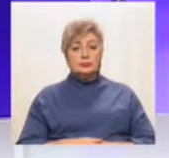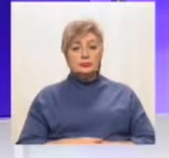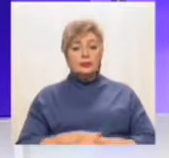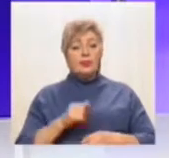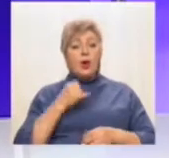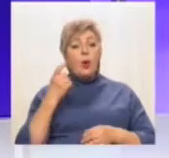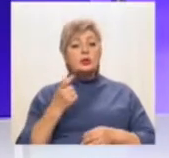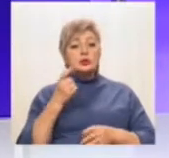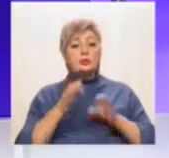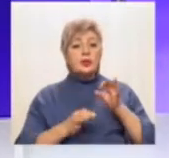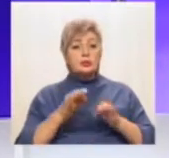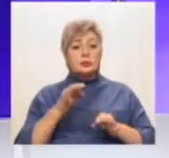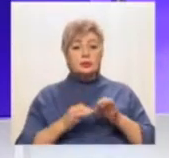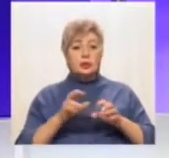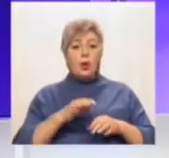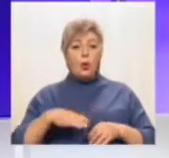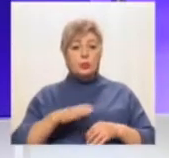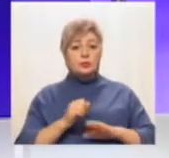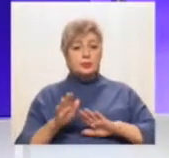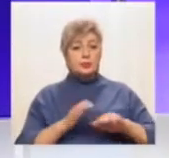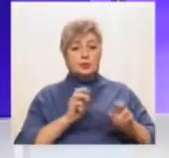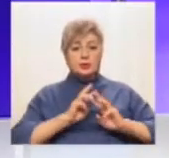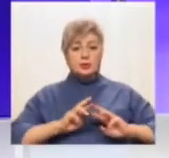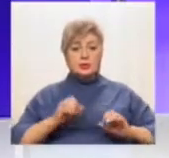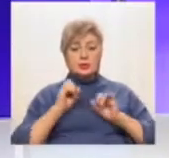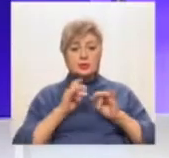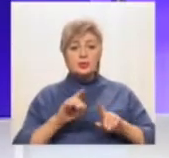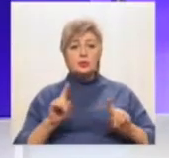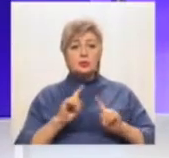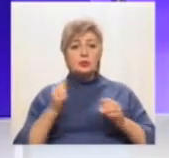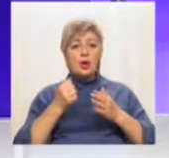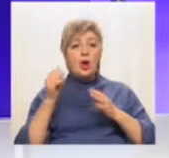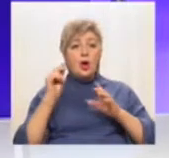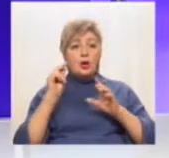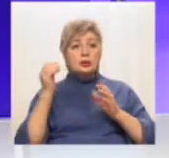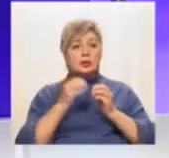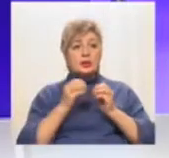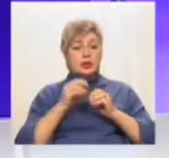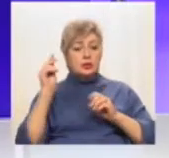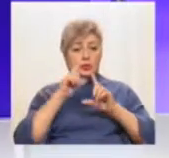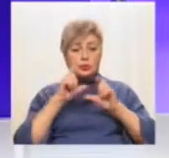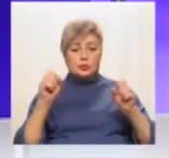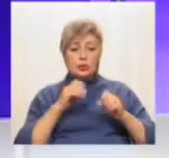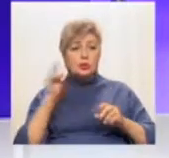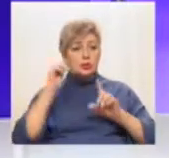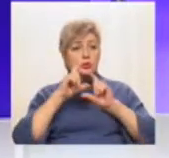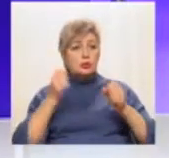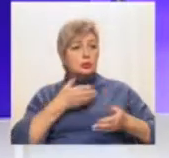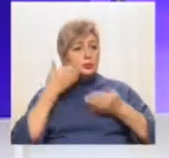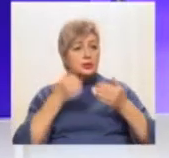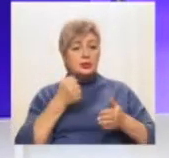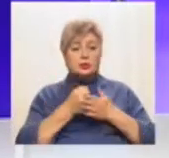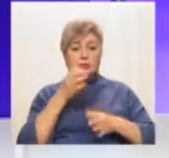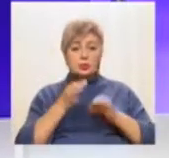У Господарському суді області пройшло засідання у справі щодо школи номер 10. Навчальний заклад позбався до суду щодо скасування